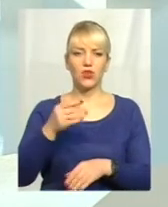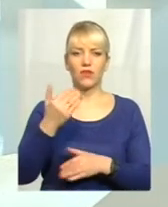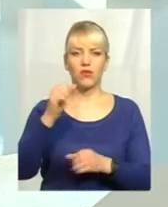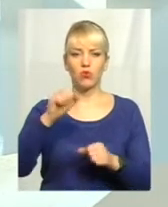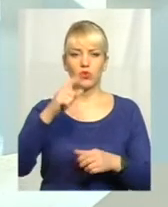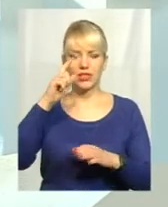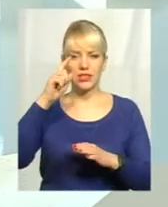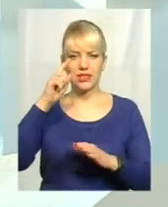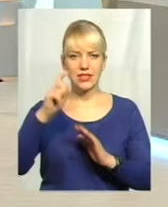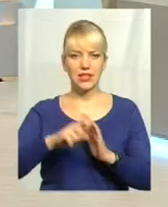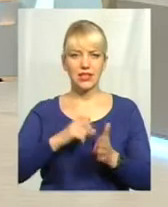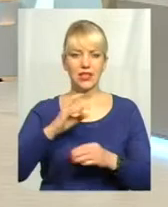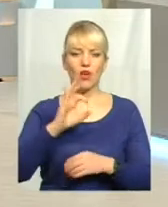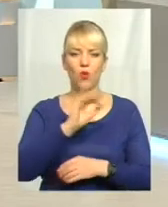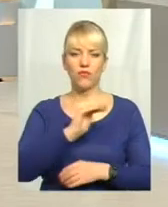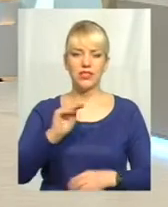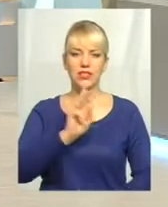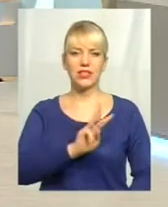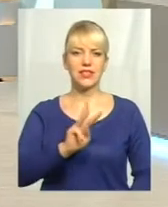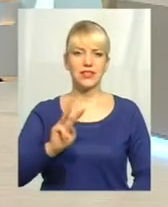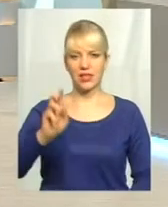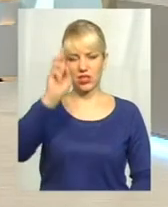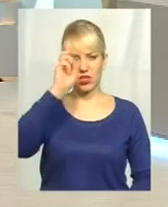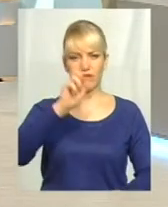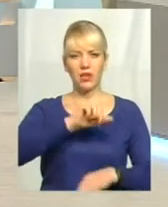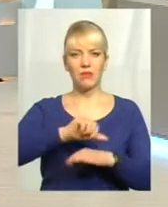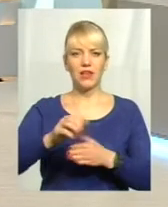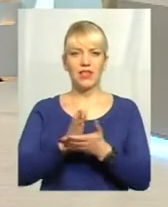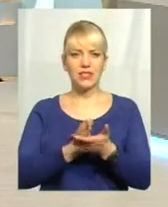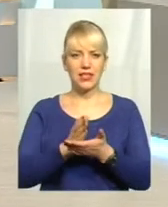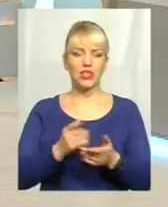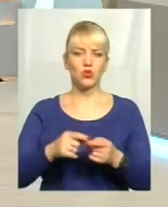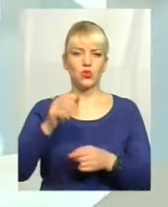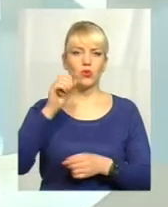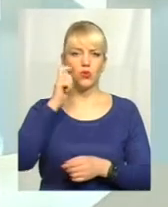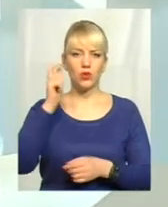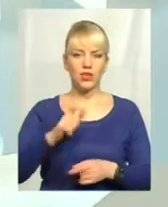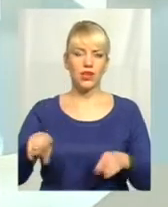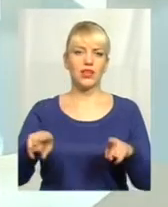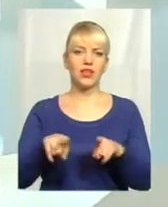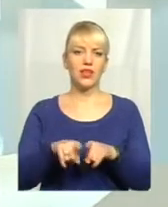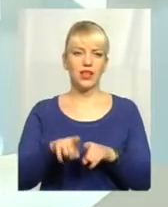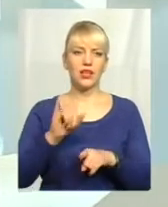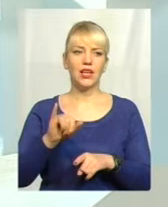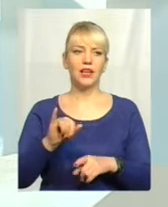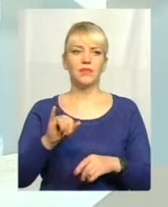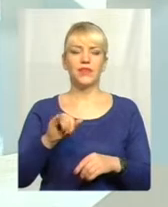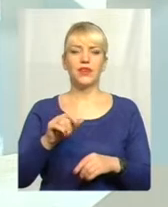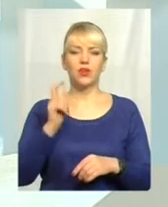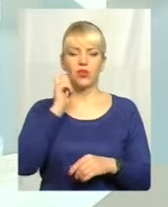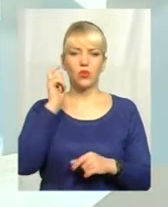знайти на офіційному веб-сайті Державної міграційної служби України, також зателефонувавши на лінію управління за